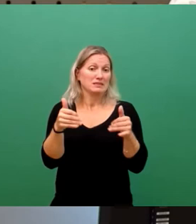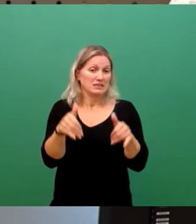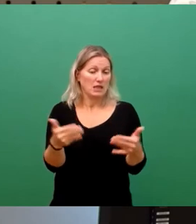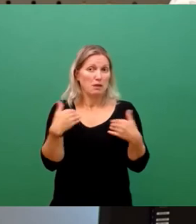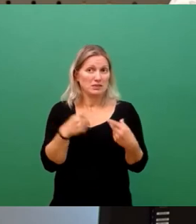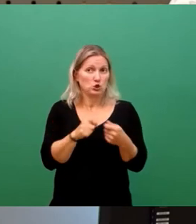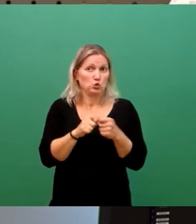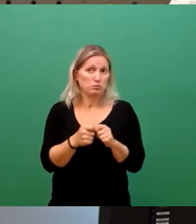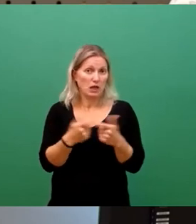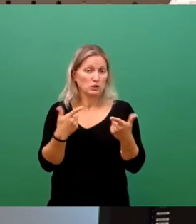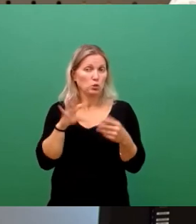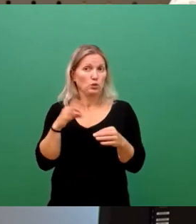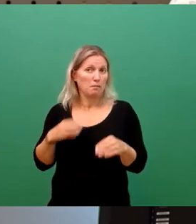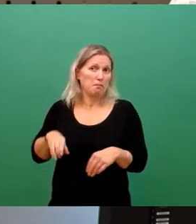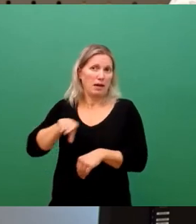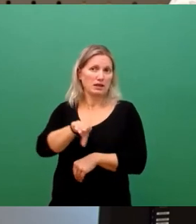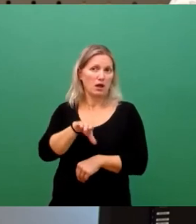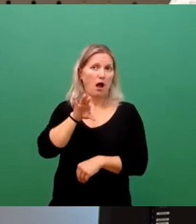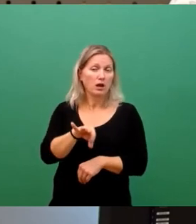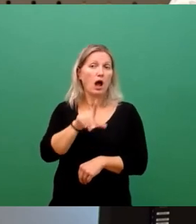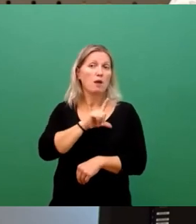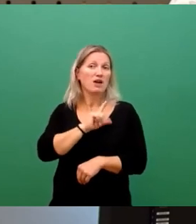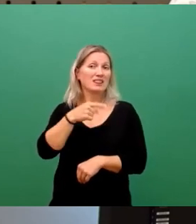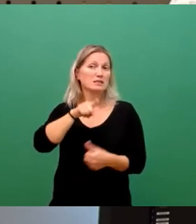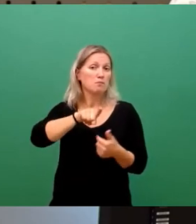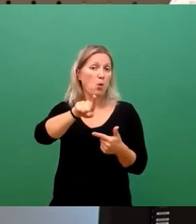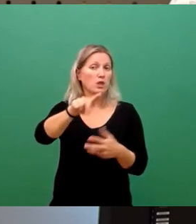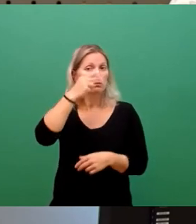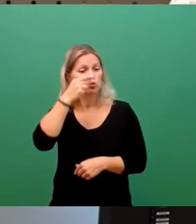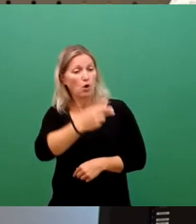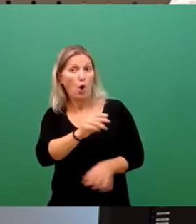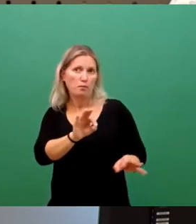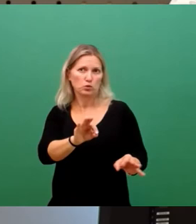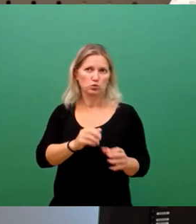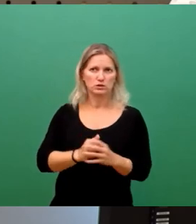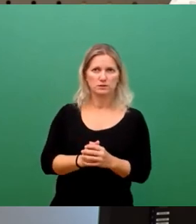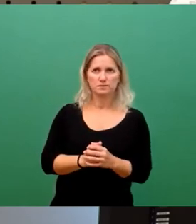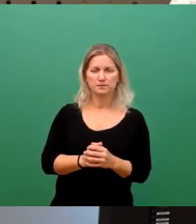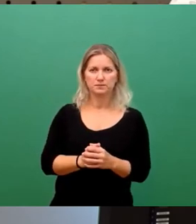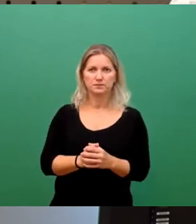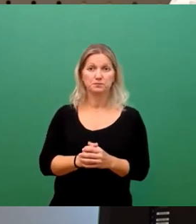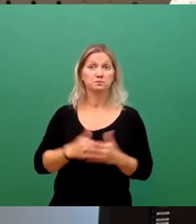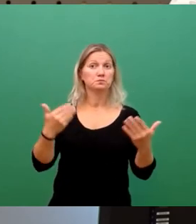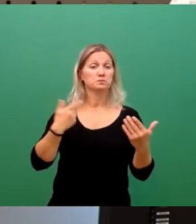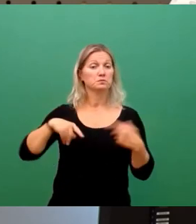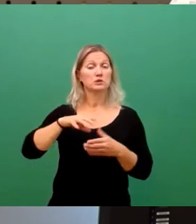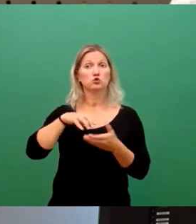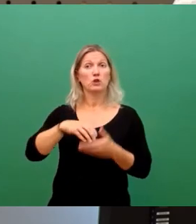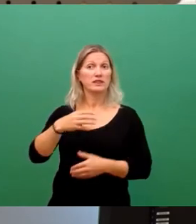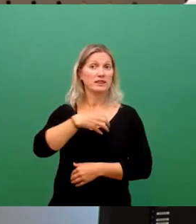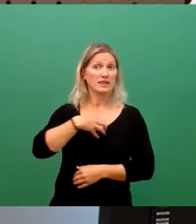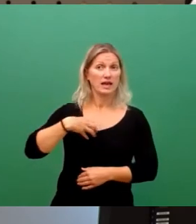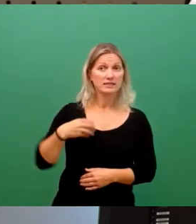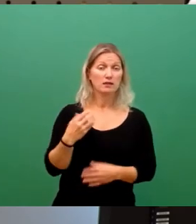Beitrag, muss man sich sicherlich in den nächsten Monaten weiter anschauen. Wir haben natürlich die Option, hier als Stadt Dresden weiter